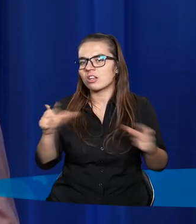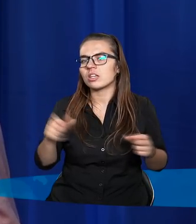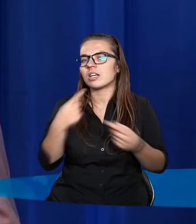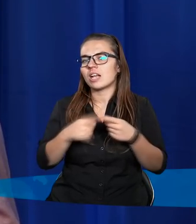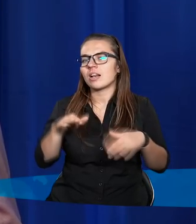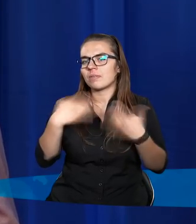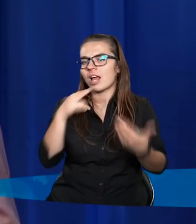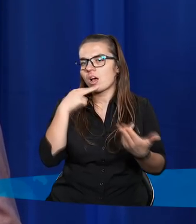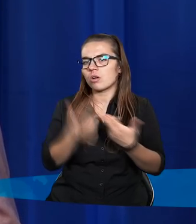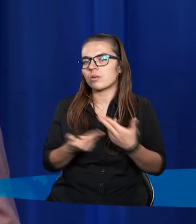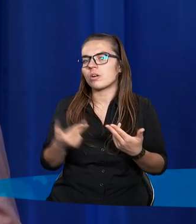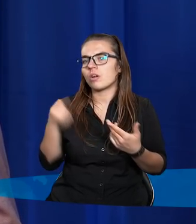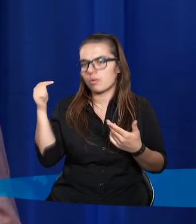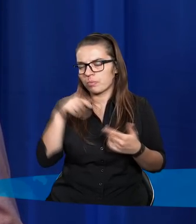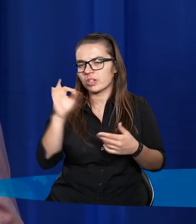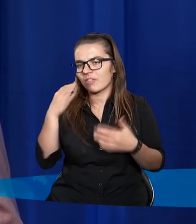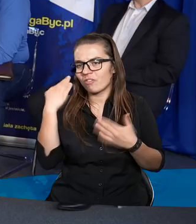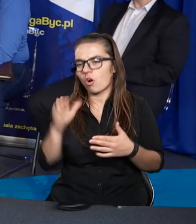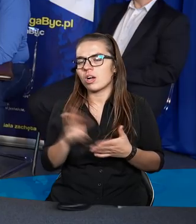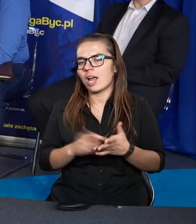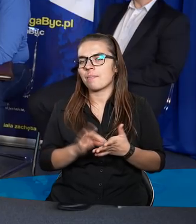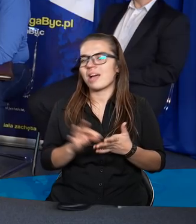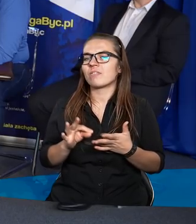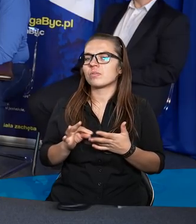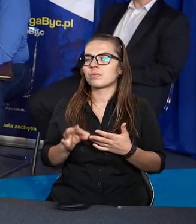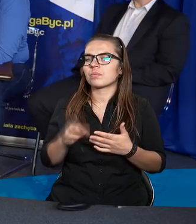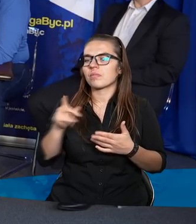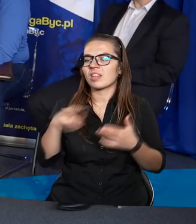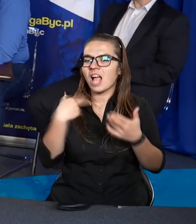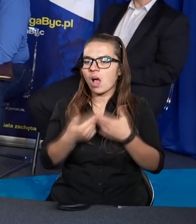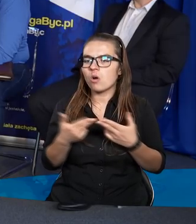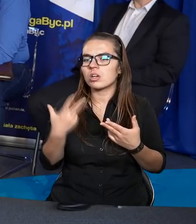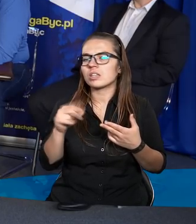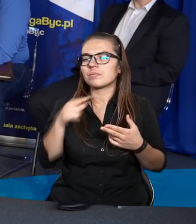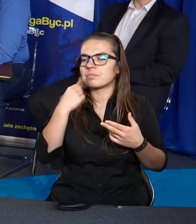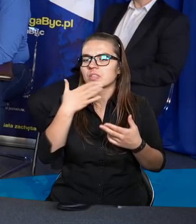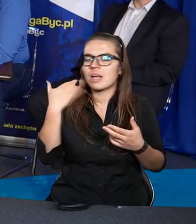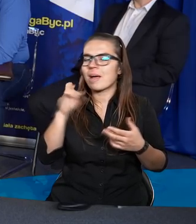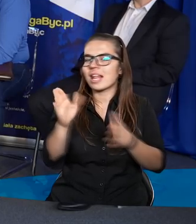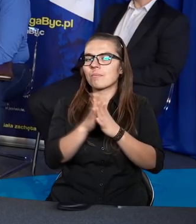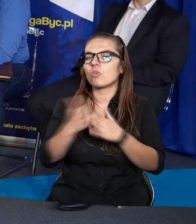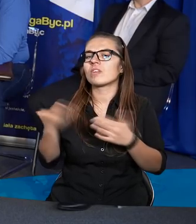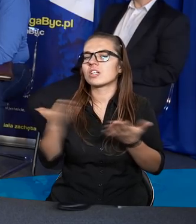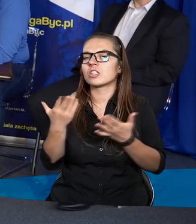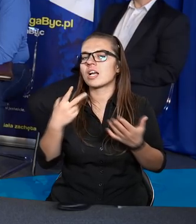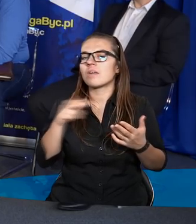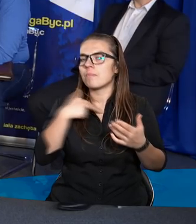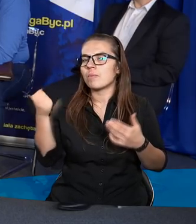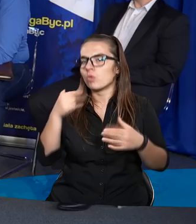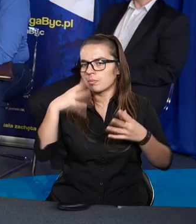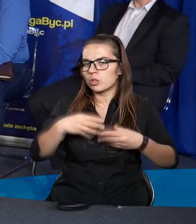ta odpowiedź przyjdzie. Więc jestem absolutnie pewien, że nie ma takiej modlitwy. Czasem my musimy